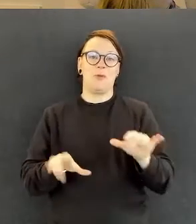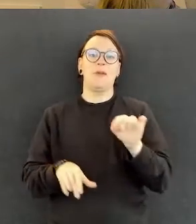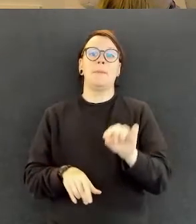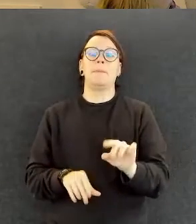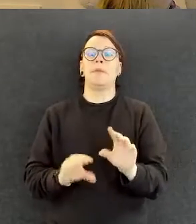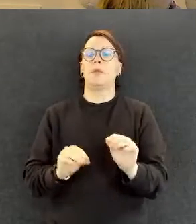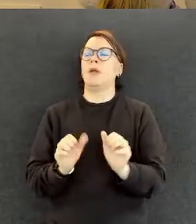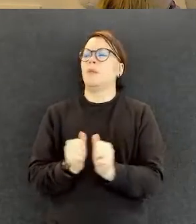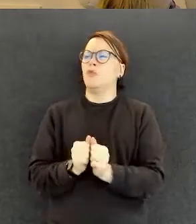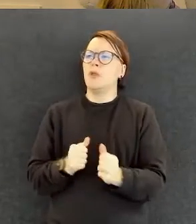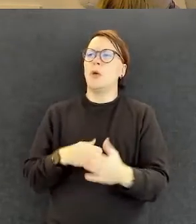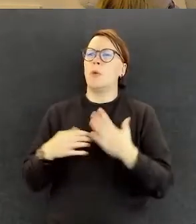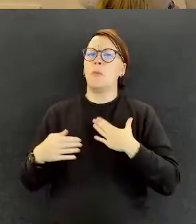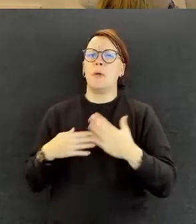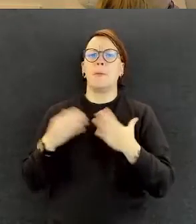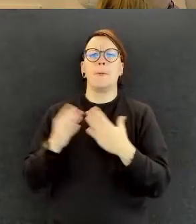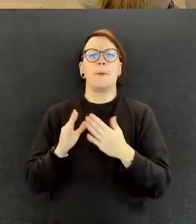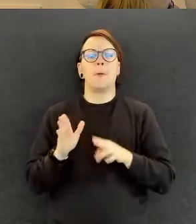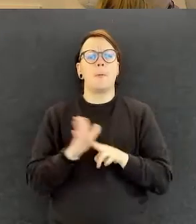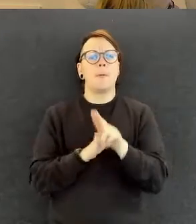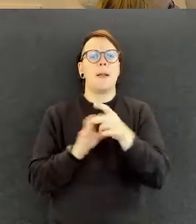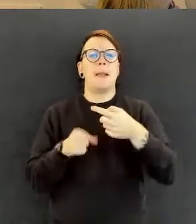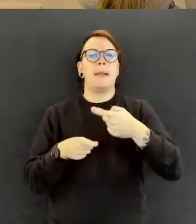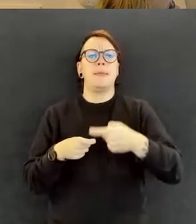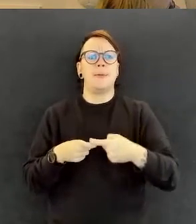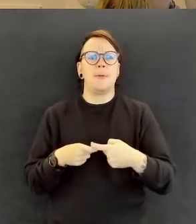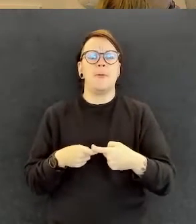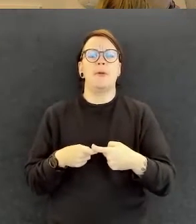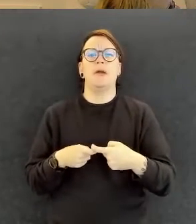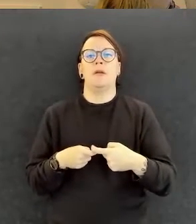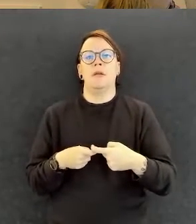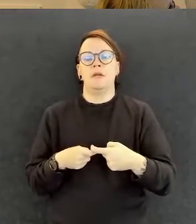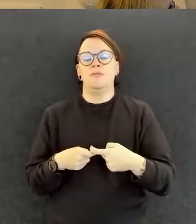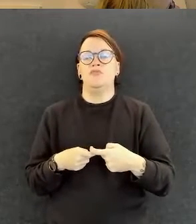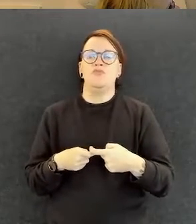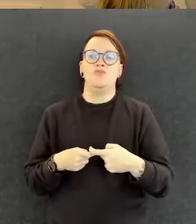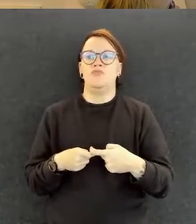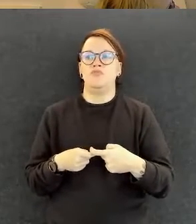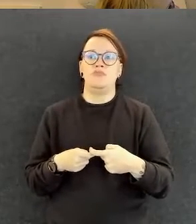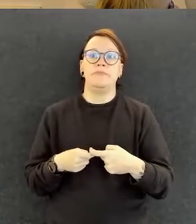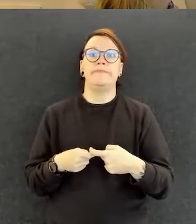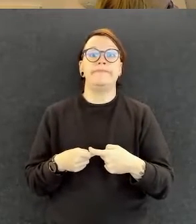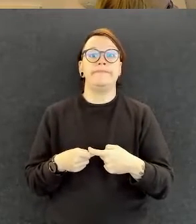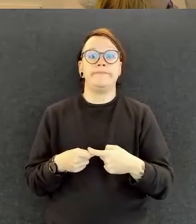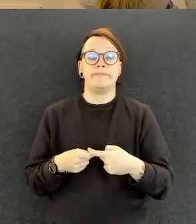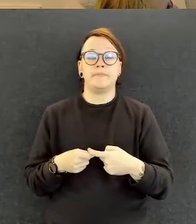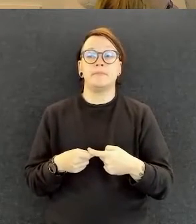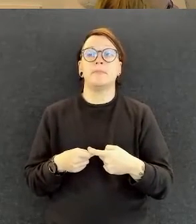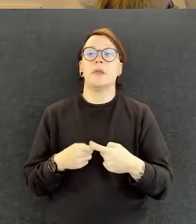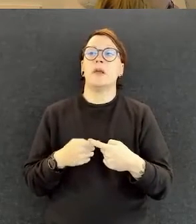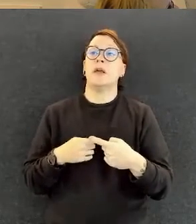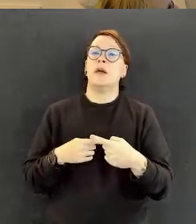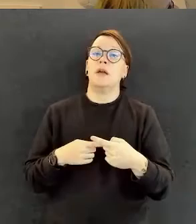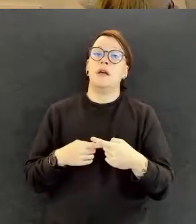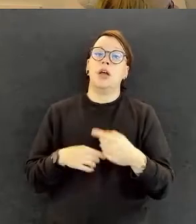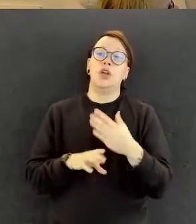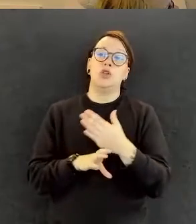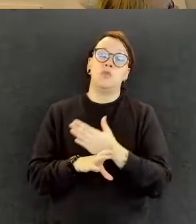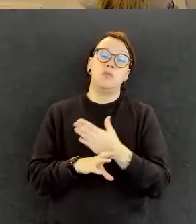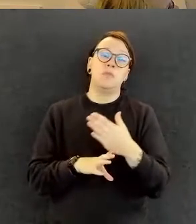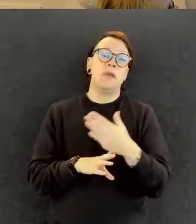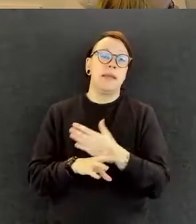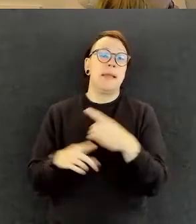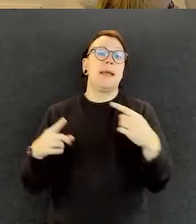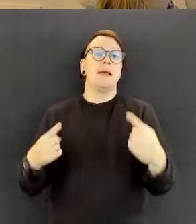työuraan sitten, niin ehkä voisi sanoa, että ensimmäinen kosketus työelämää suurin piirtein oli